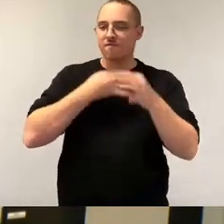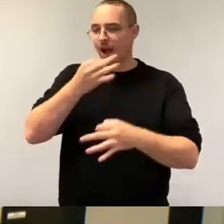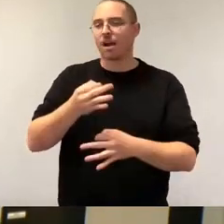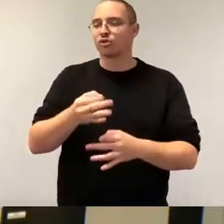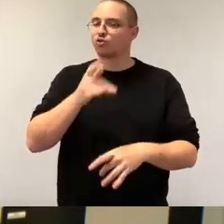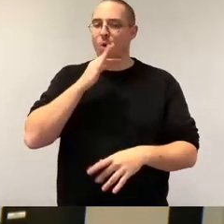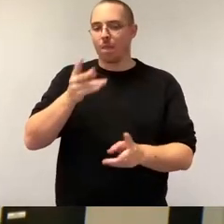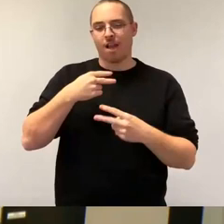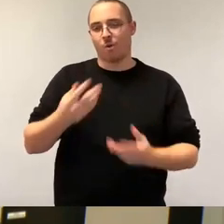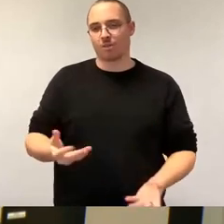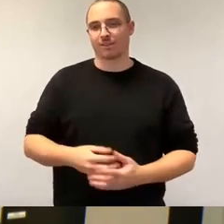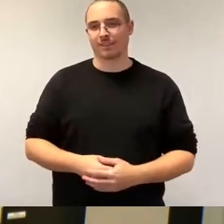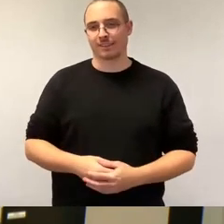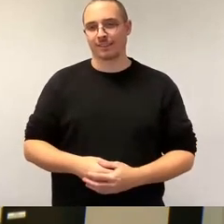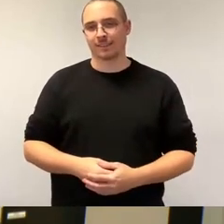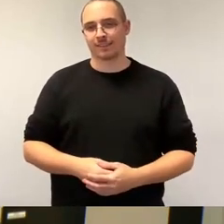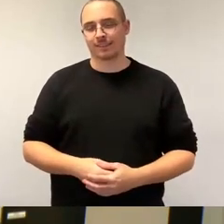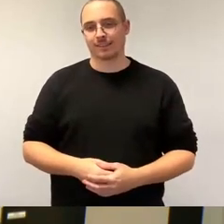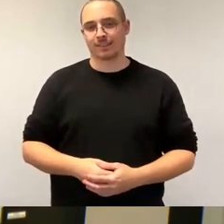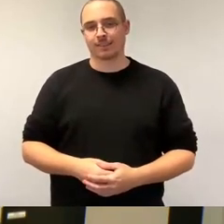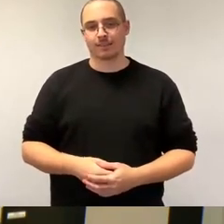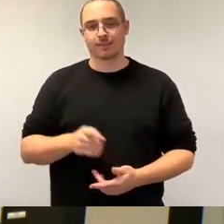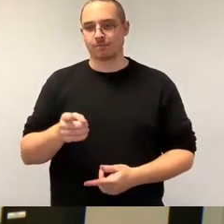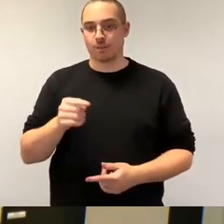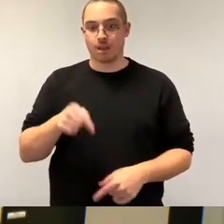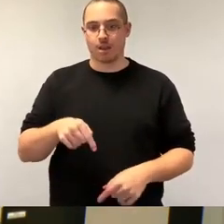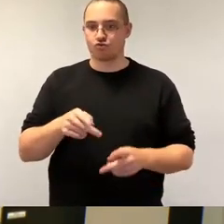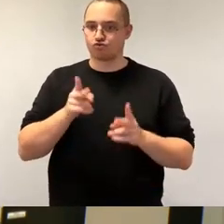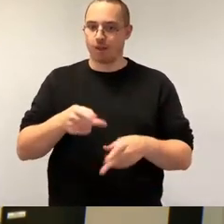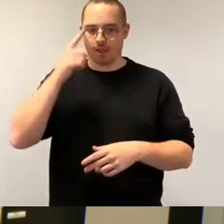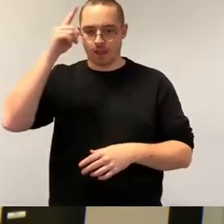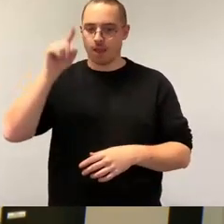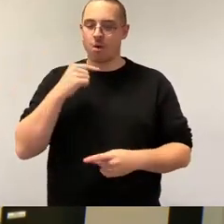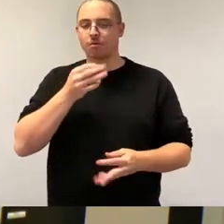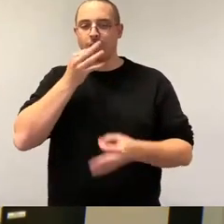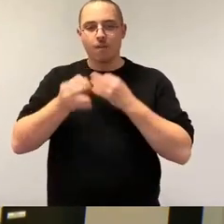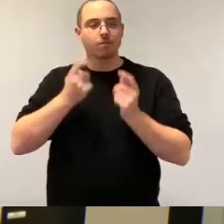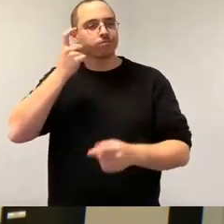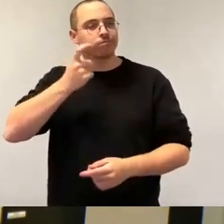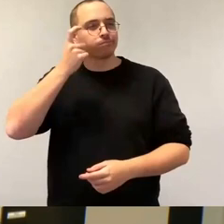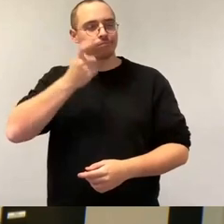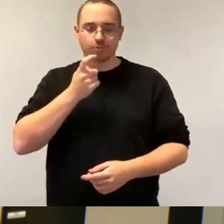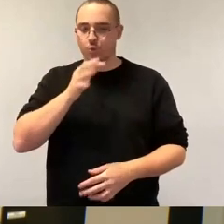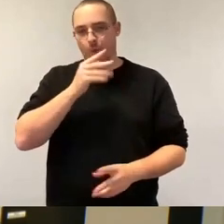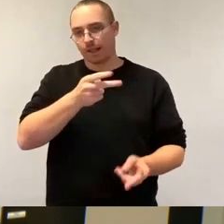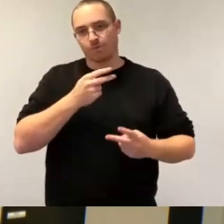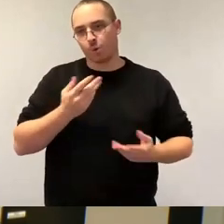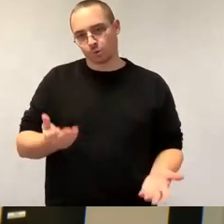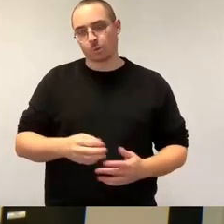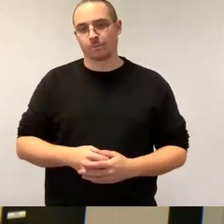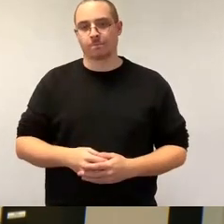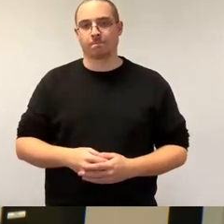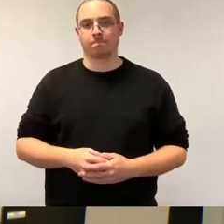müssen, ebenfalls Fragen, die im Stadtrat stehen und ebenfalls noch auf Antworten haben. Wir werden im